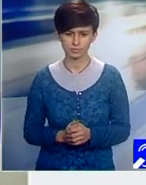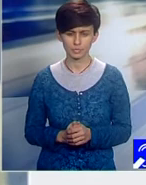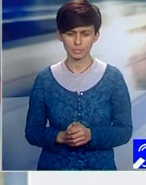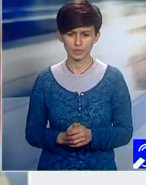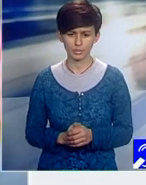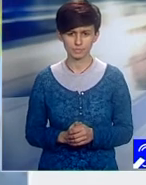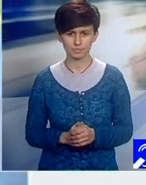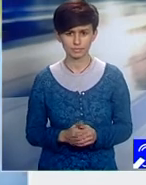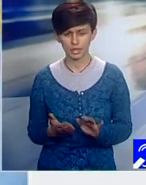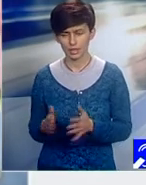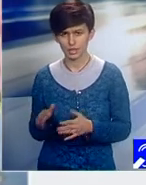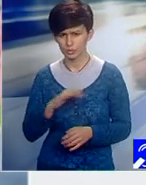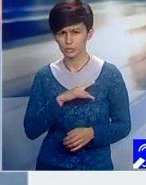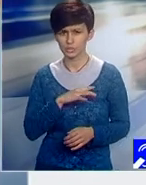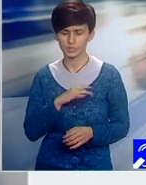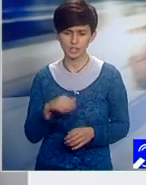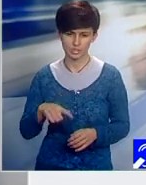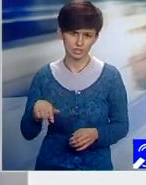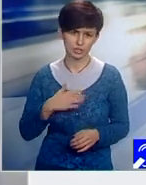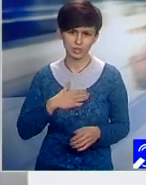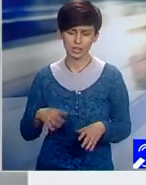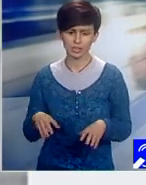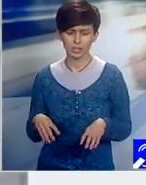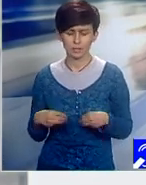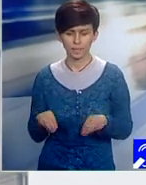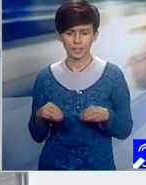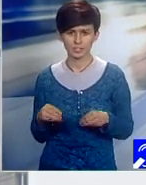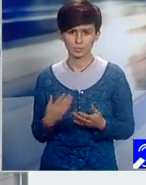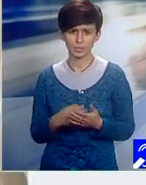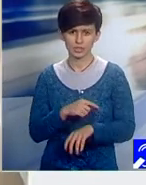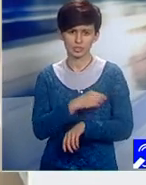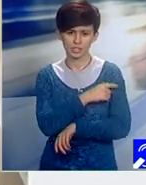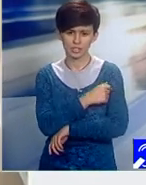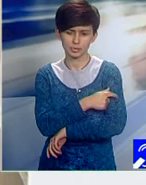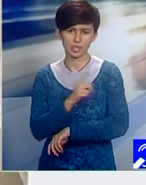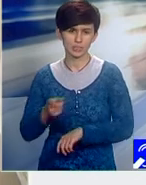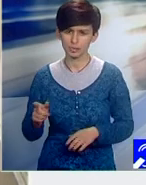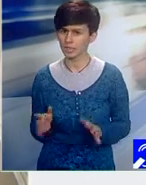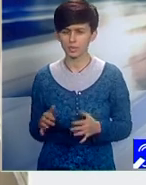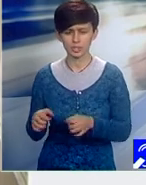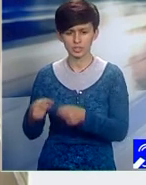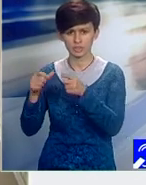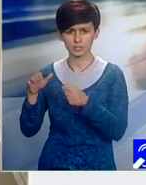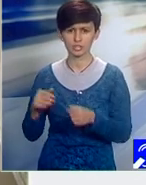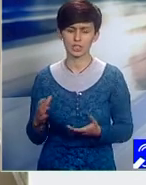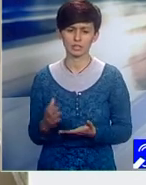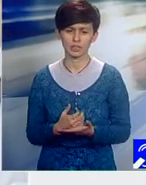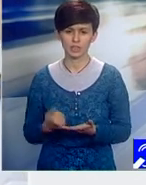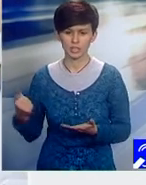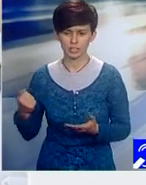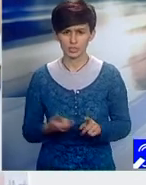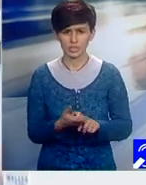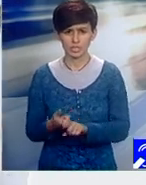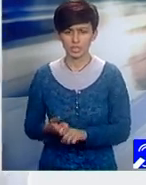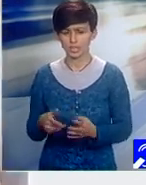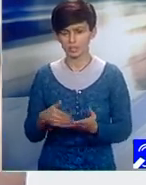drept exemplu pe vremea ministrului Nicolaescu, pentru că și spitalul trebuie ca orice instituție să aibă veniturile coraborate oarecum cu